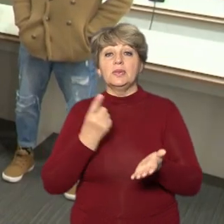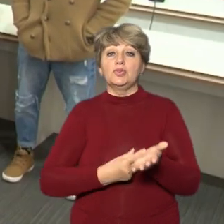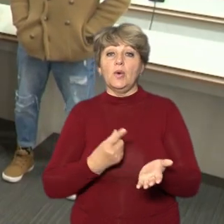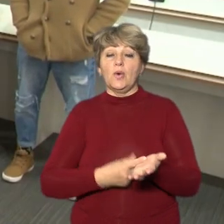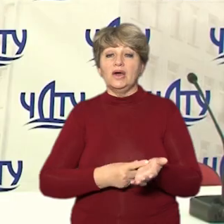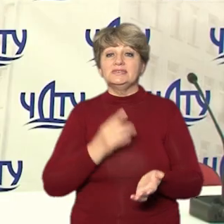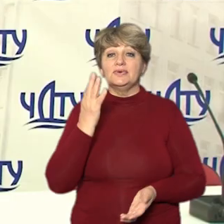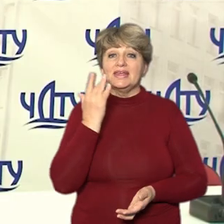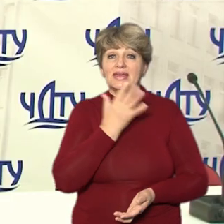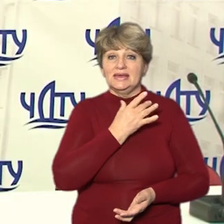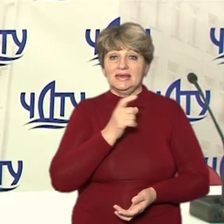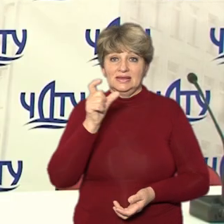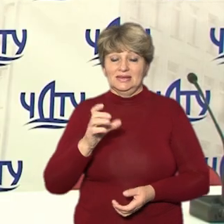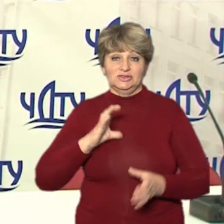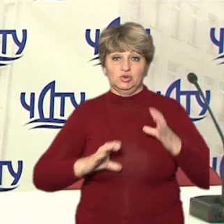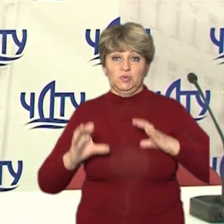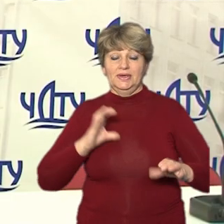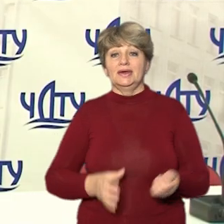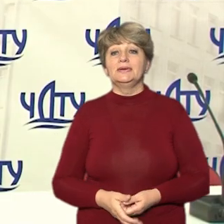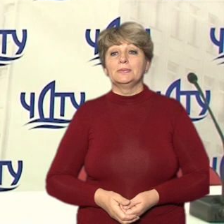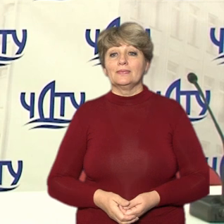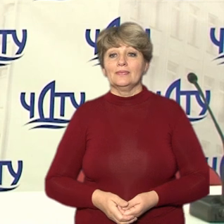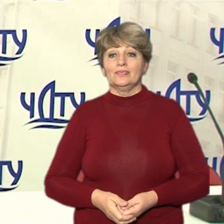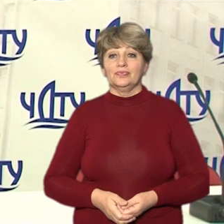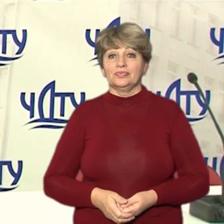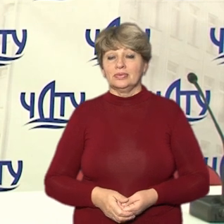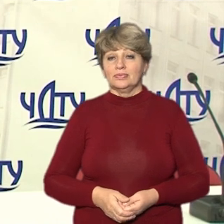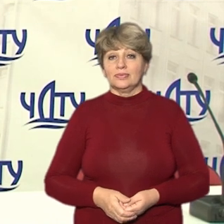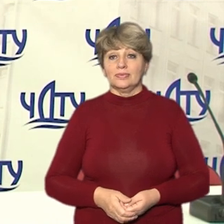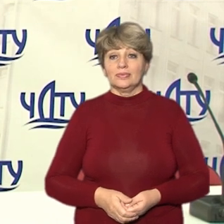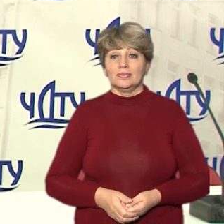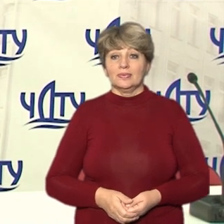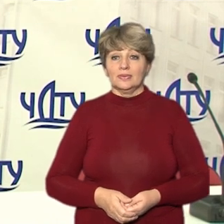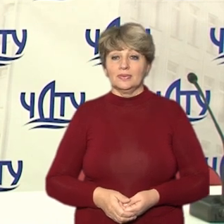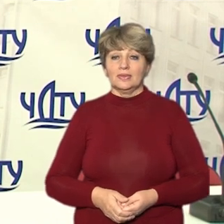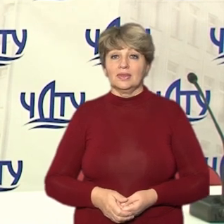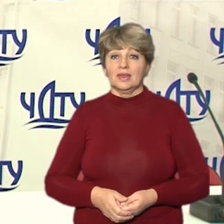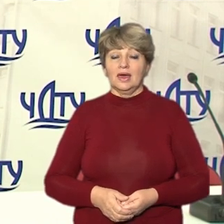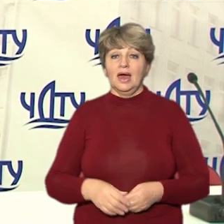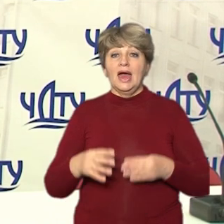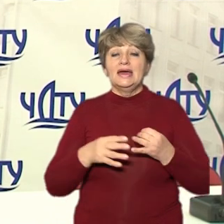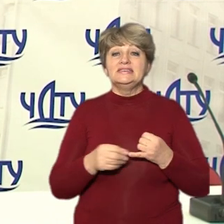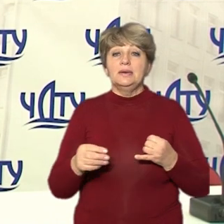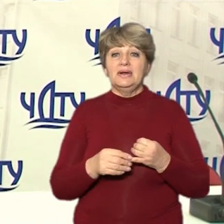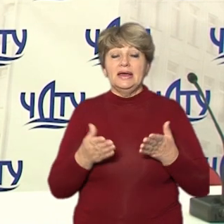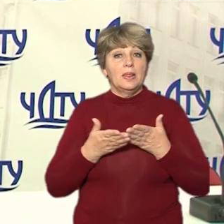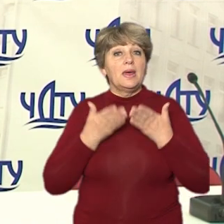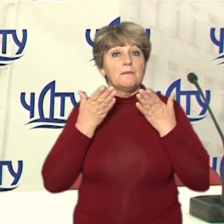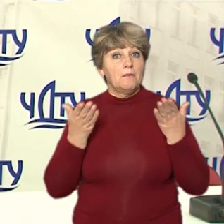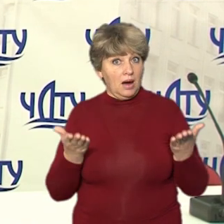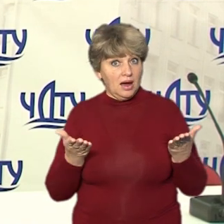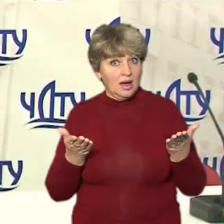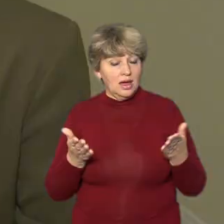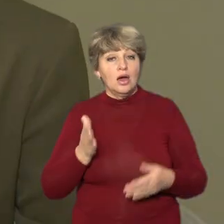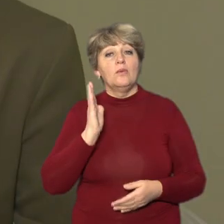університету. Крилатиму ґрунту не треба. Землі немає, то